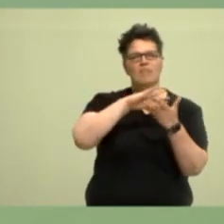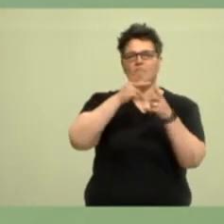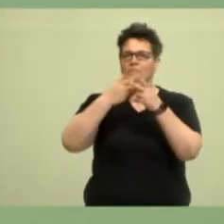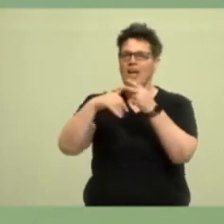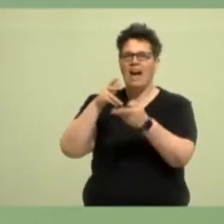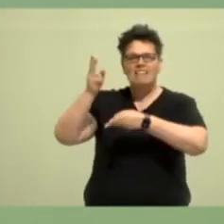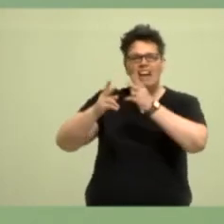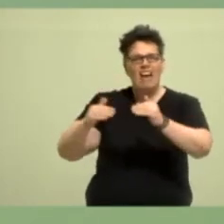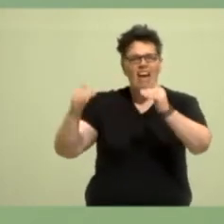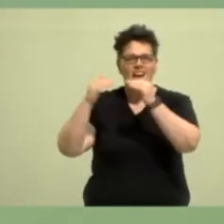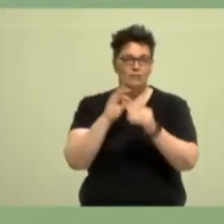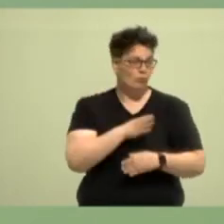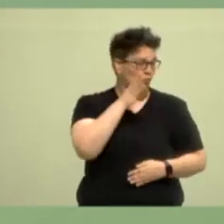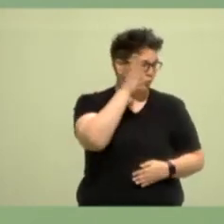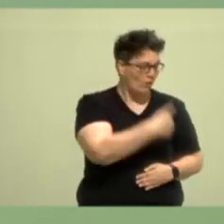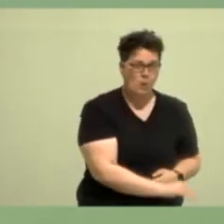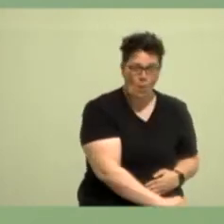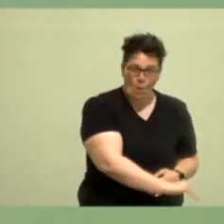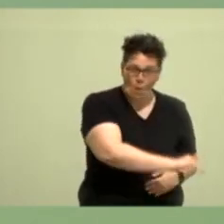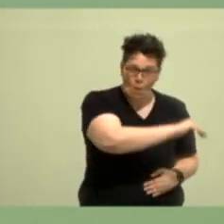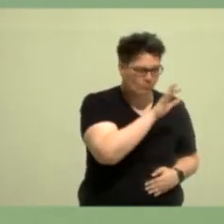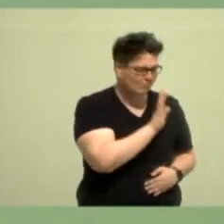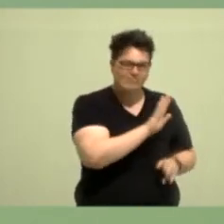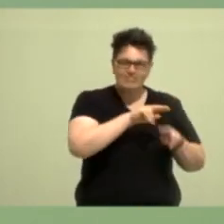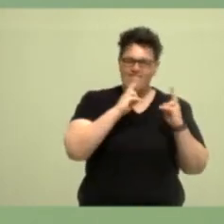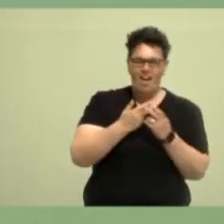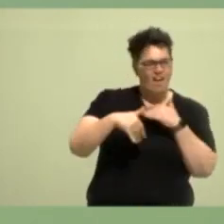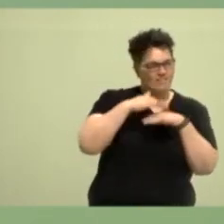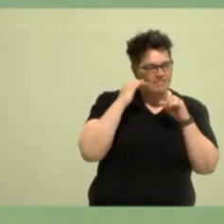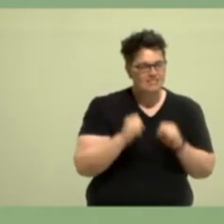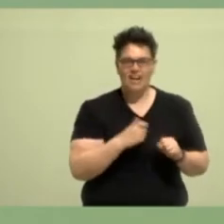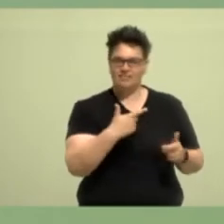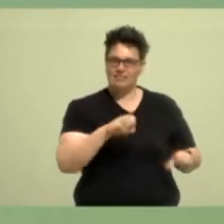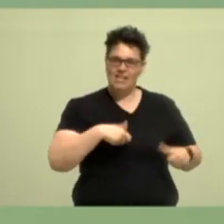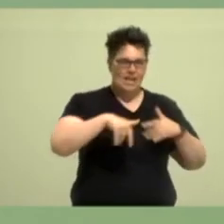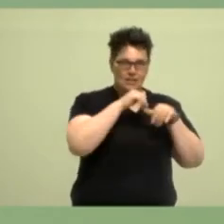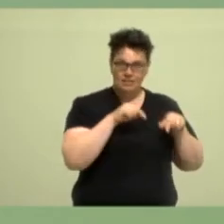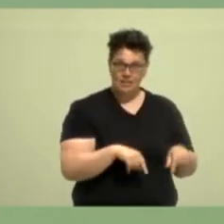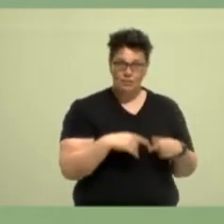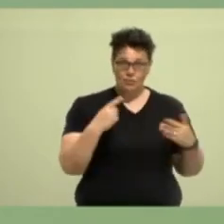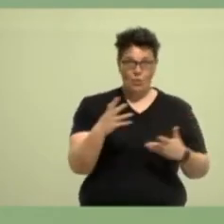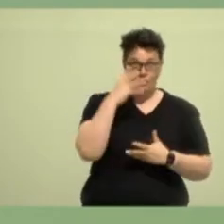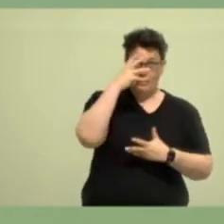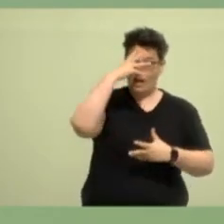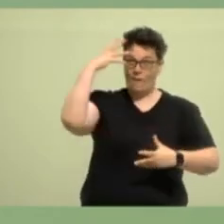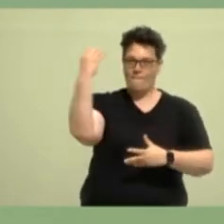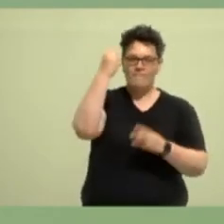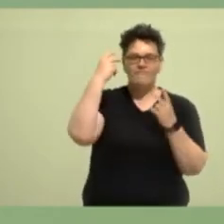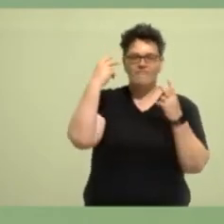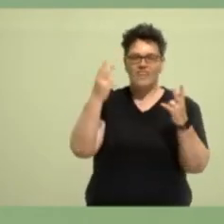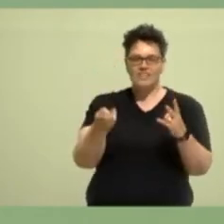Erde können wir nur erreichen, können wir nur gewinnen, wenn wir nicht davon loslassen, wenn wir uns nicht beirren lassen.